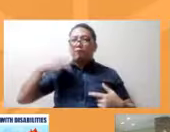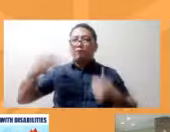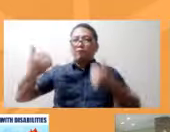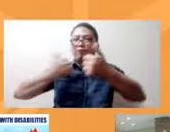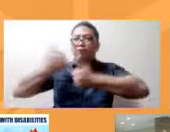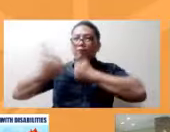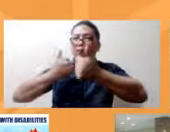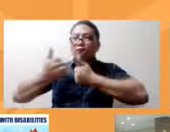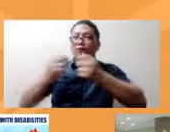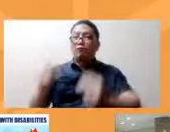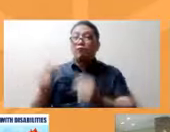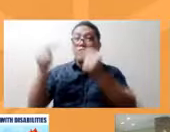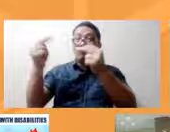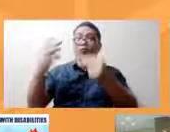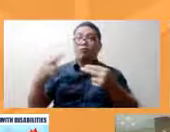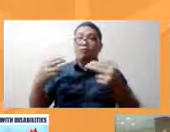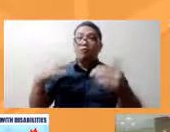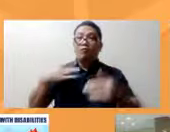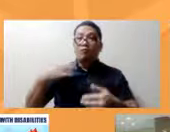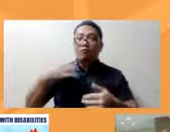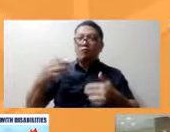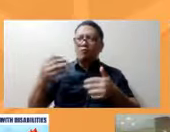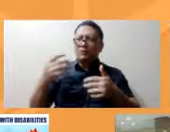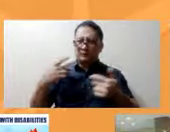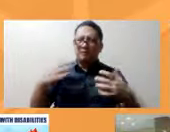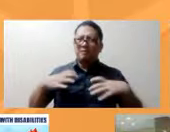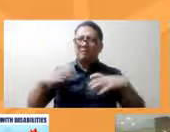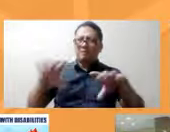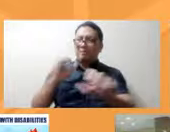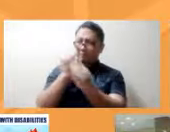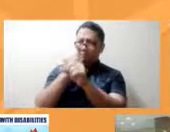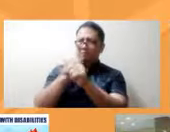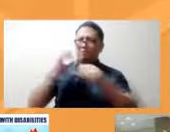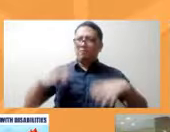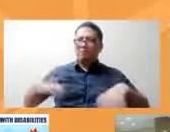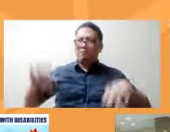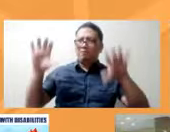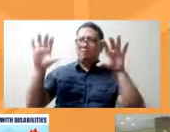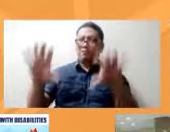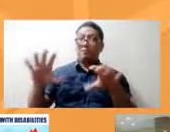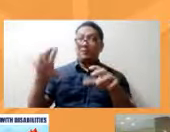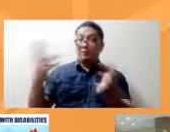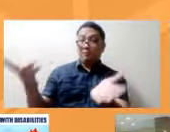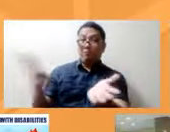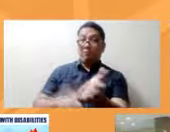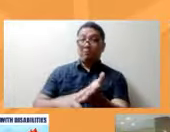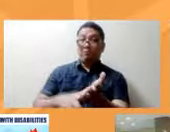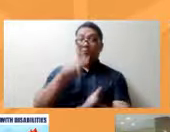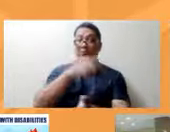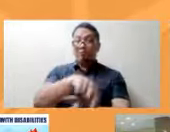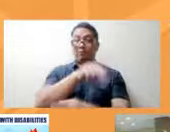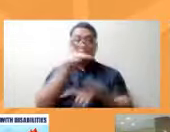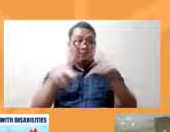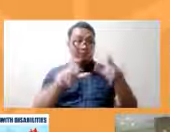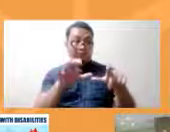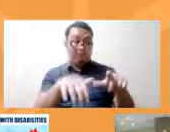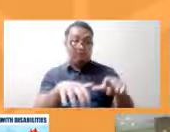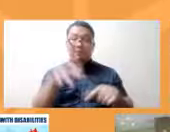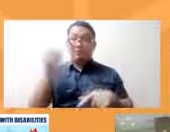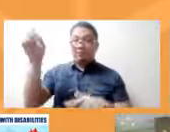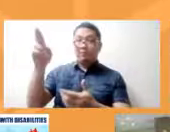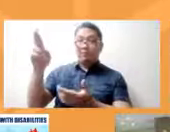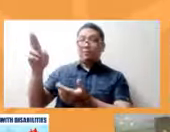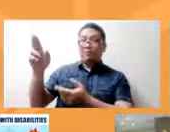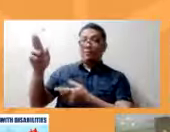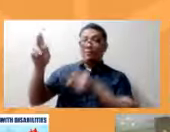commitment Nagkaroon ng commitment So kung nakapirmahan ang sektor na may kapansanan atong kandidatong ito